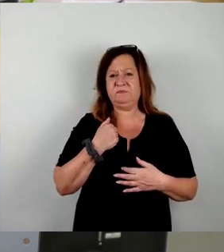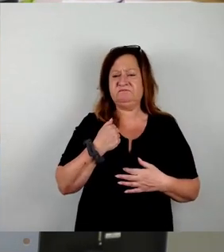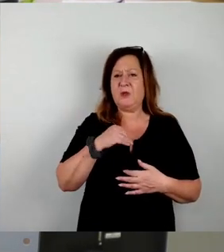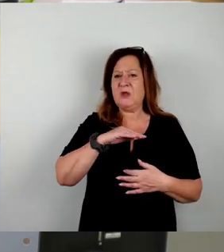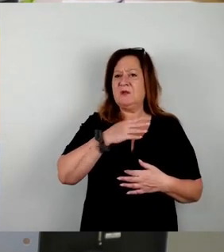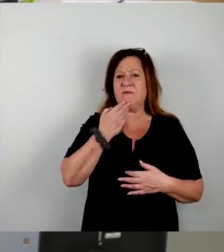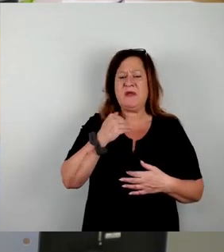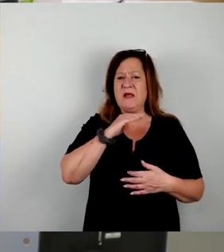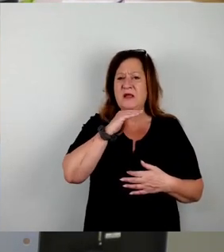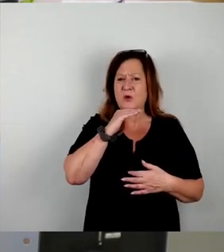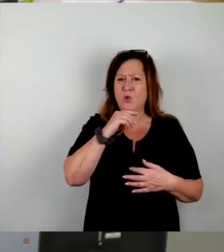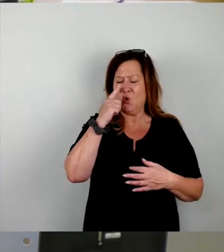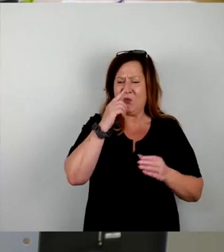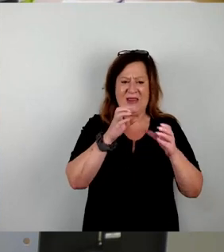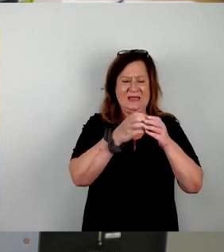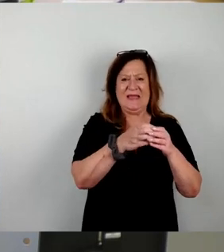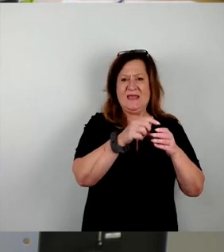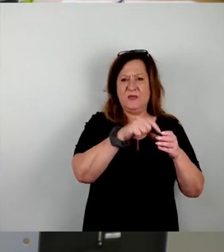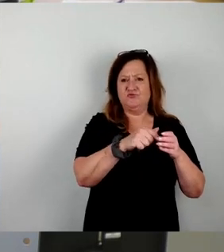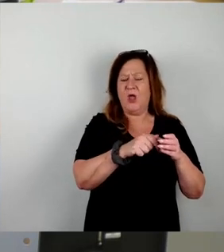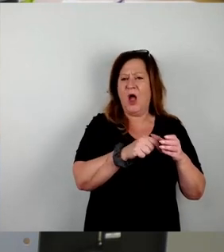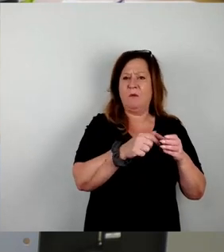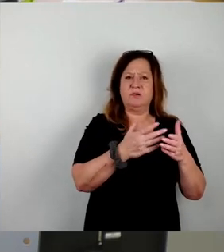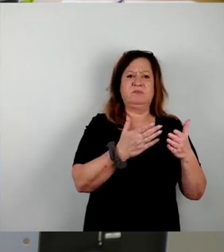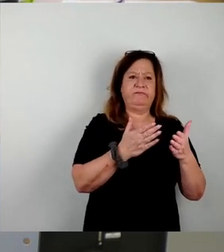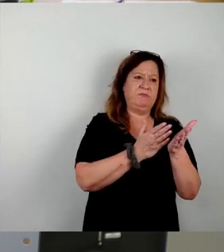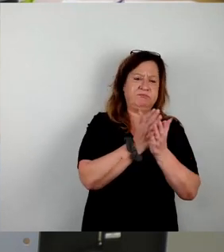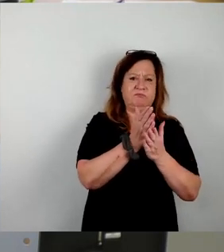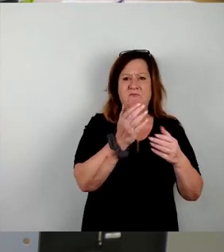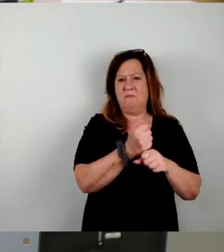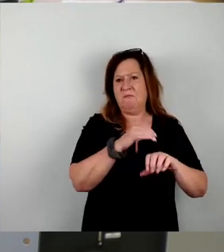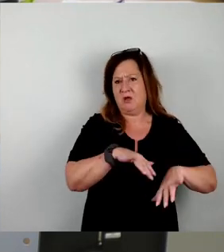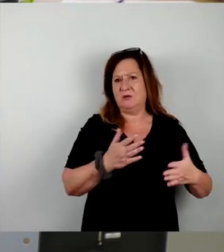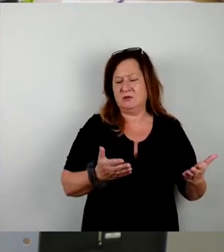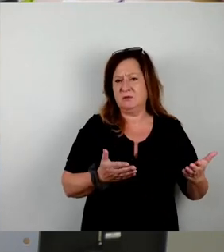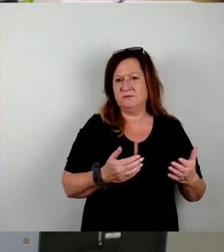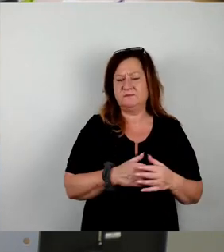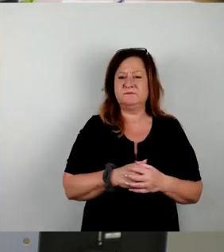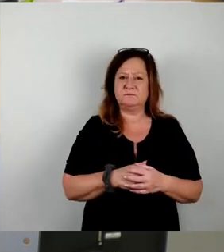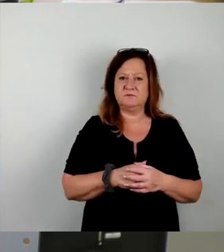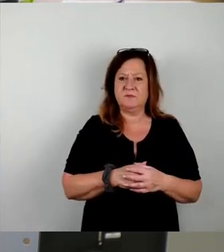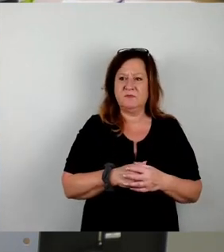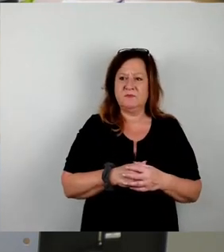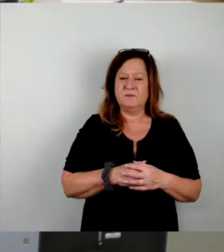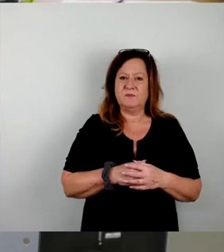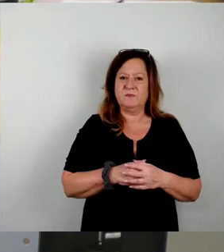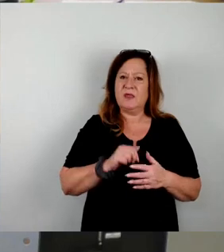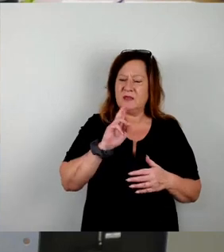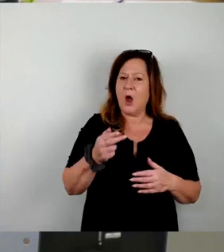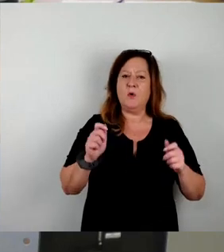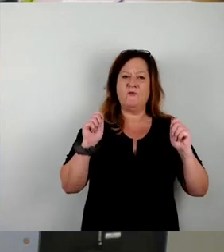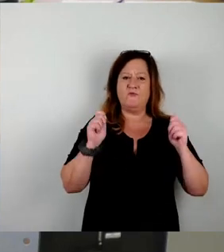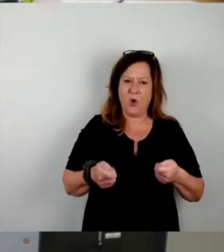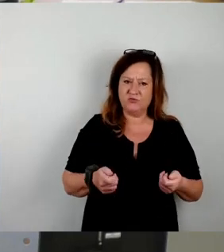Verwaltung und die Verwaltung das Zusammenwirken im Inneren nutzt. Deshalb der Vorschlag und so ganz